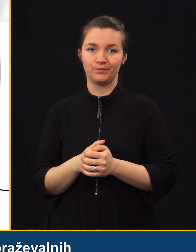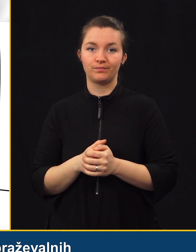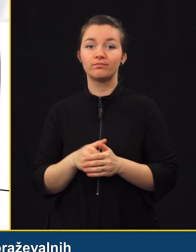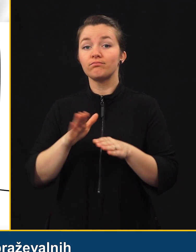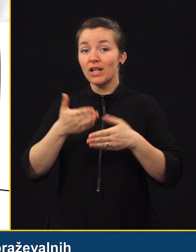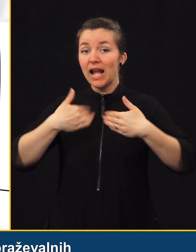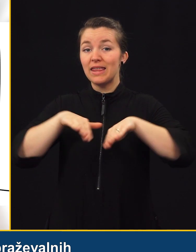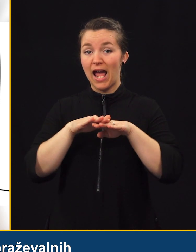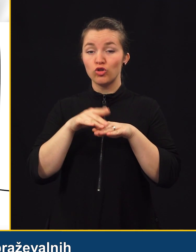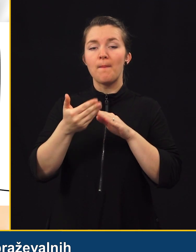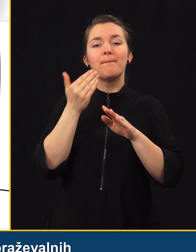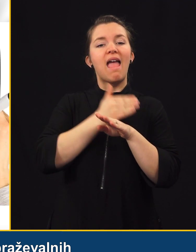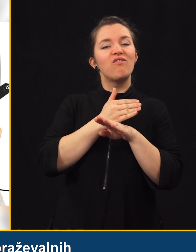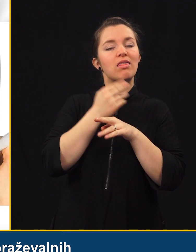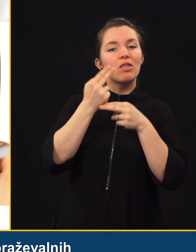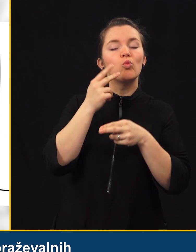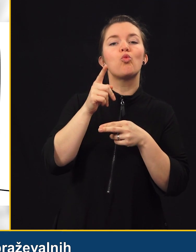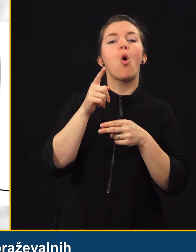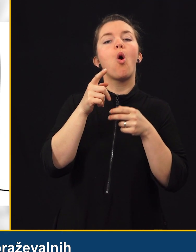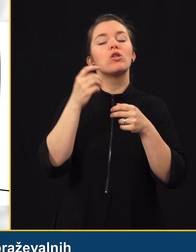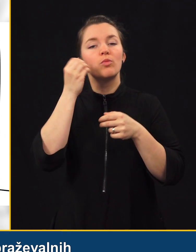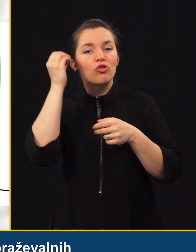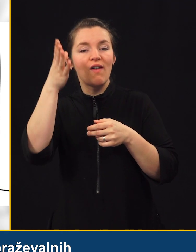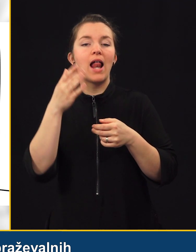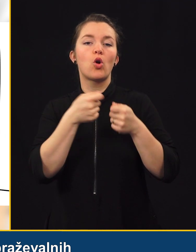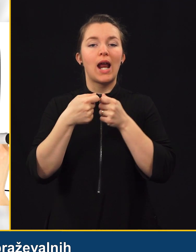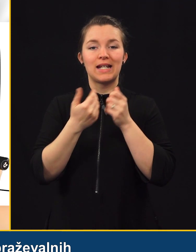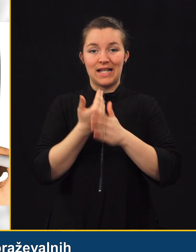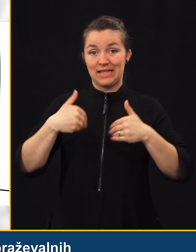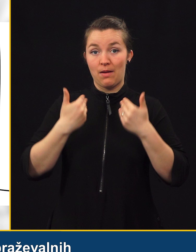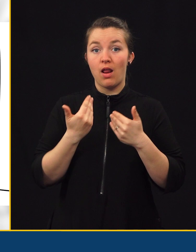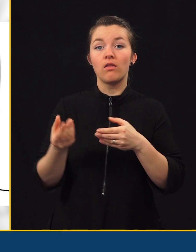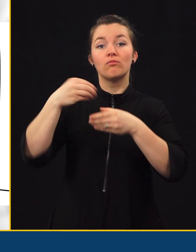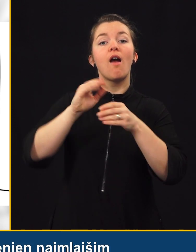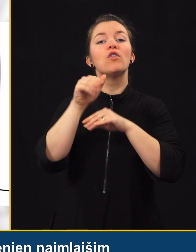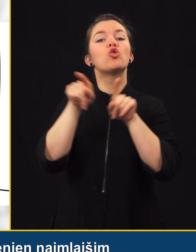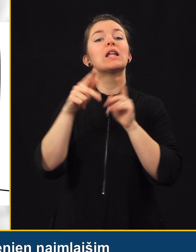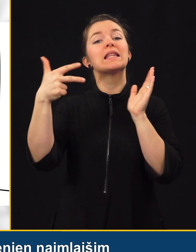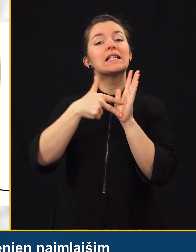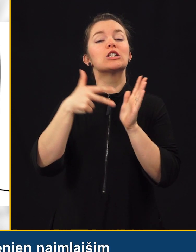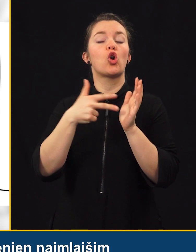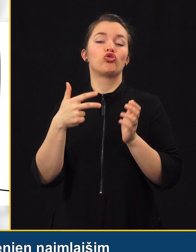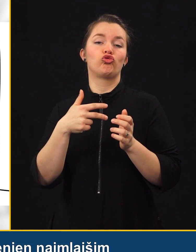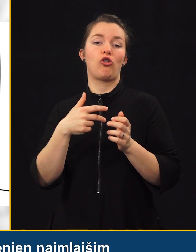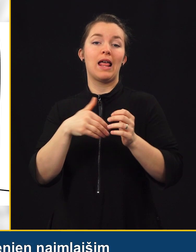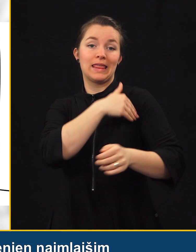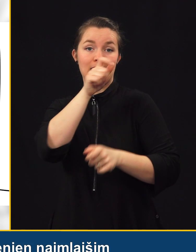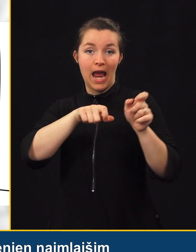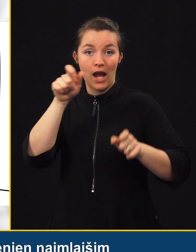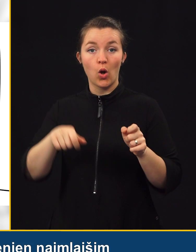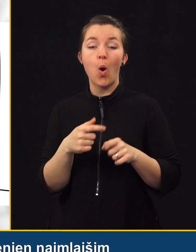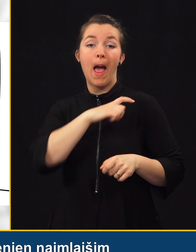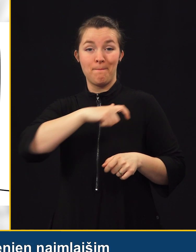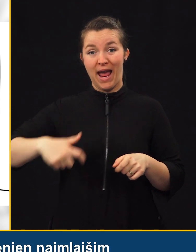naših preventivno izopreževalnih delavnicah za mlade je sodelovalo več kot 3 tisoč dijakov. V projekt Pasavček, ki je namenjen